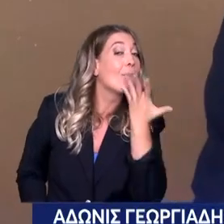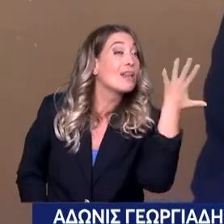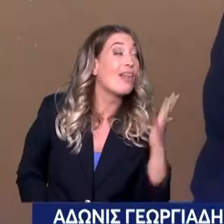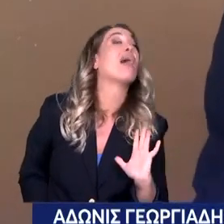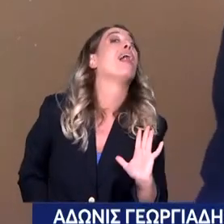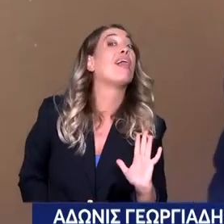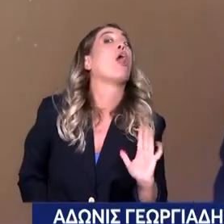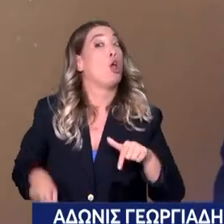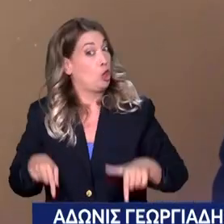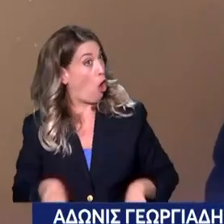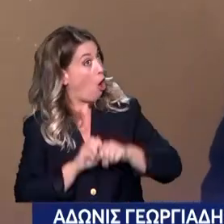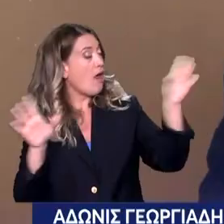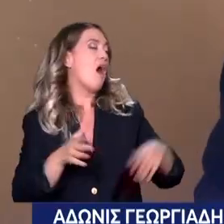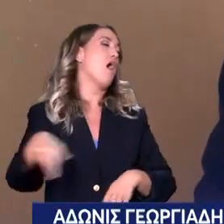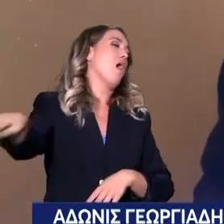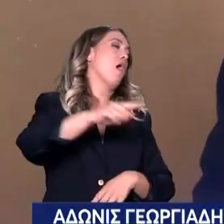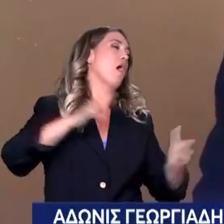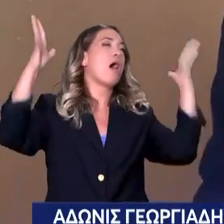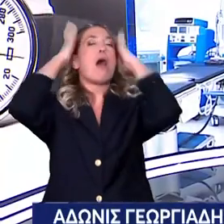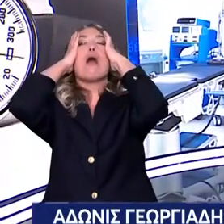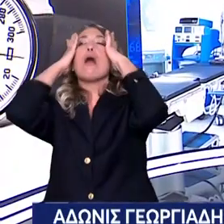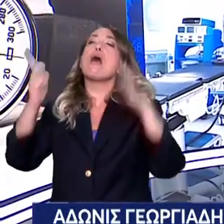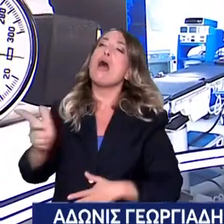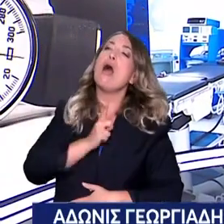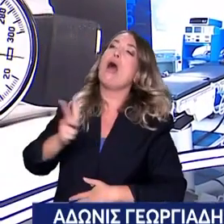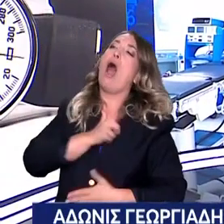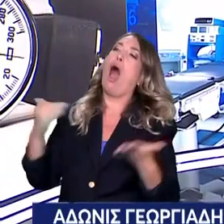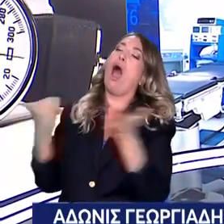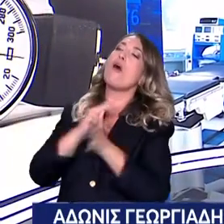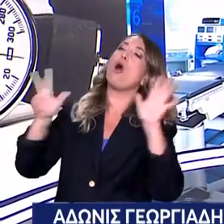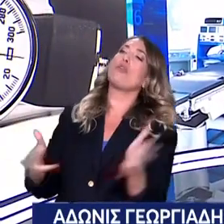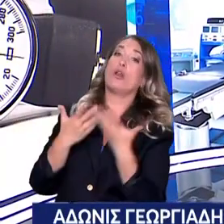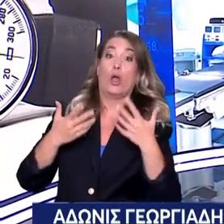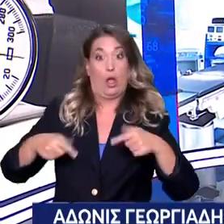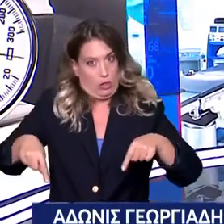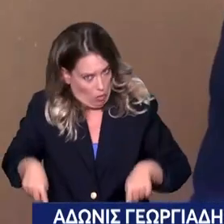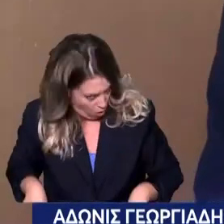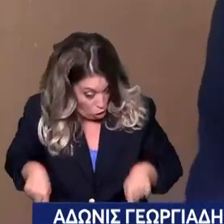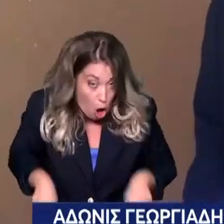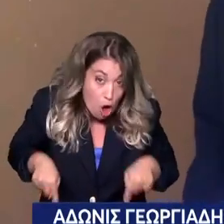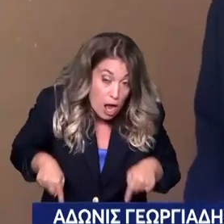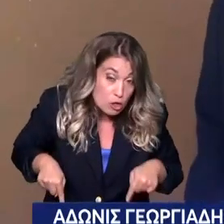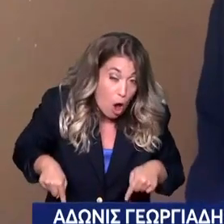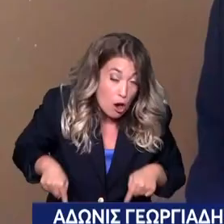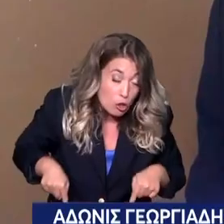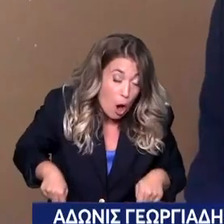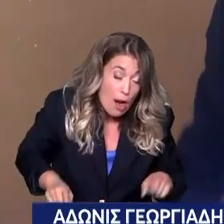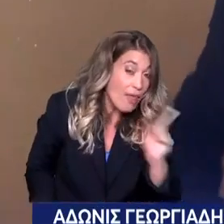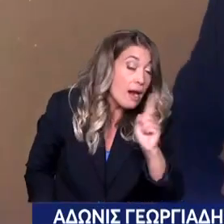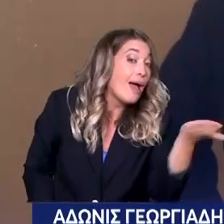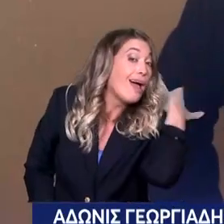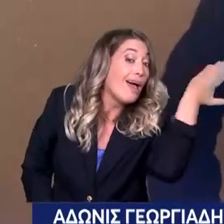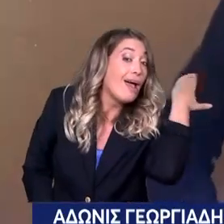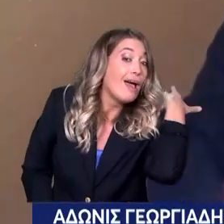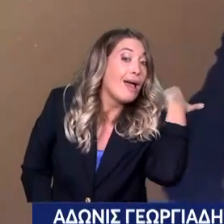8 ώρες. ένα λεπτό κ. Υπουργέ. από 10 χρόνια δεν περιμένουν 8 ώρες. Υπουργέ μπορεί να περιμένουν... Πριν από 15 χρόνια δεν περιμένουν 8 ώρες. Τώρα τους ήρθε απόγνωση. Τώρα